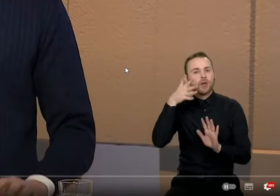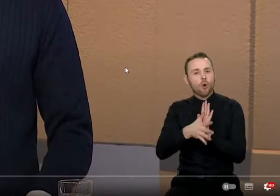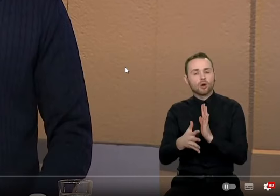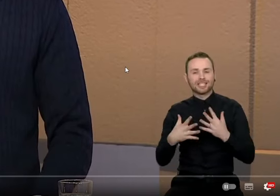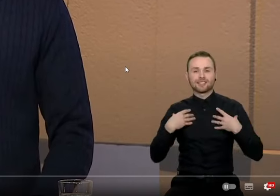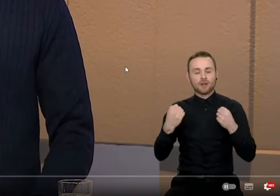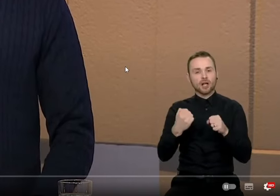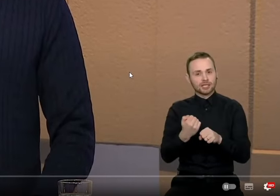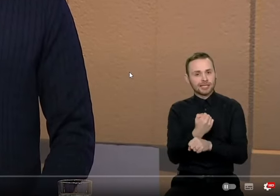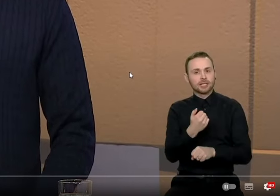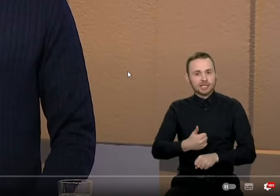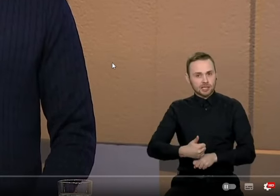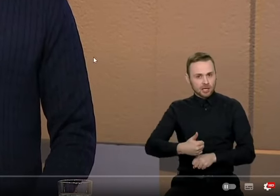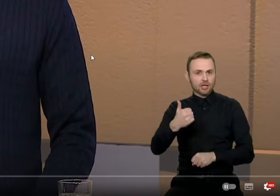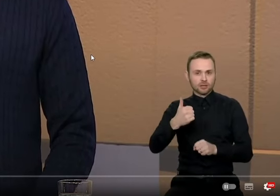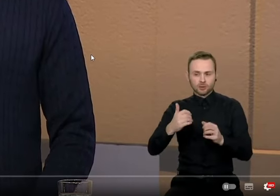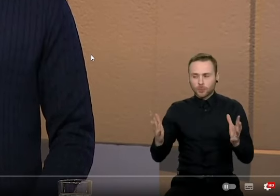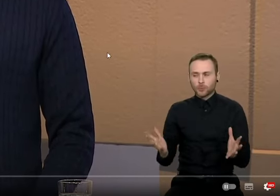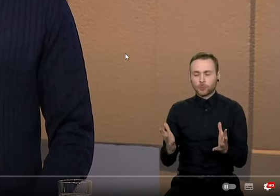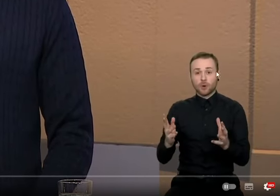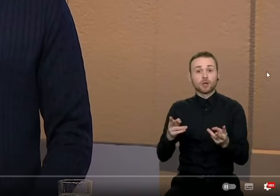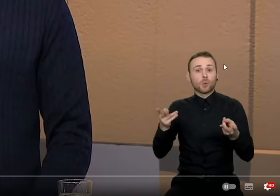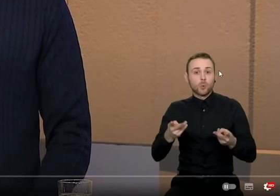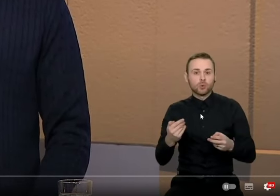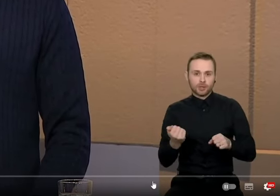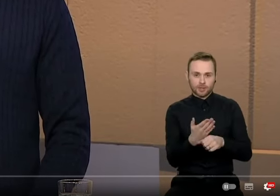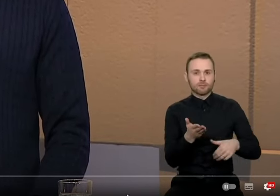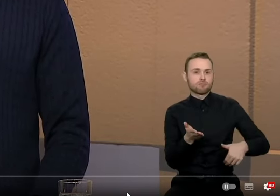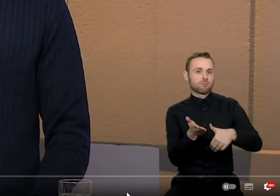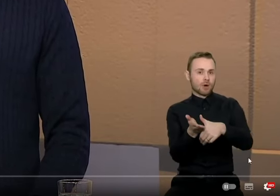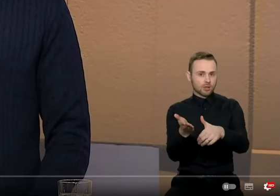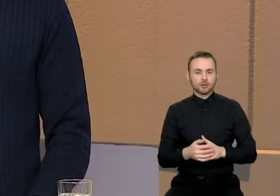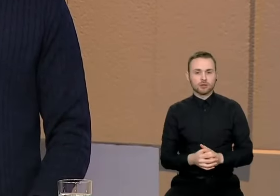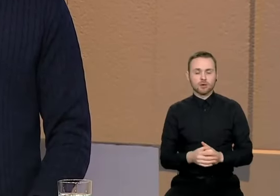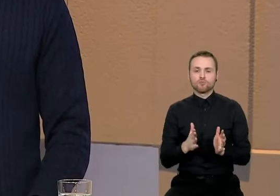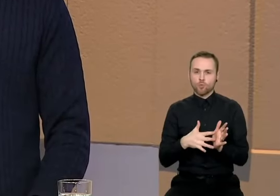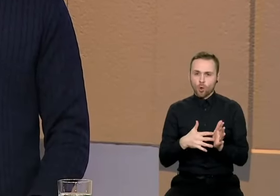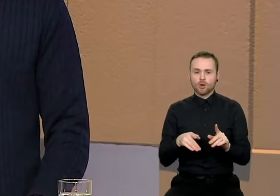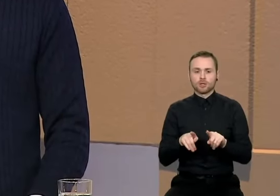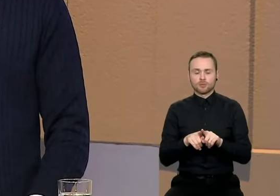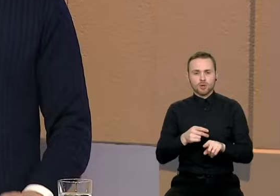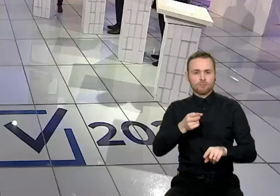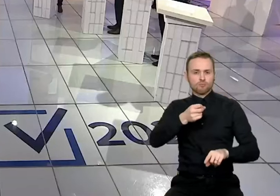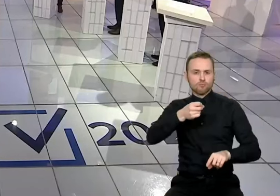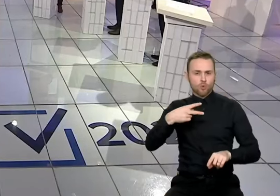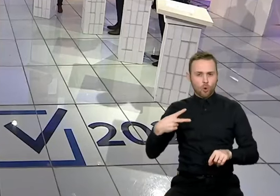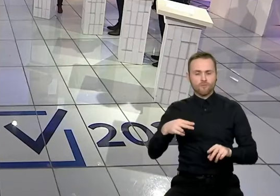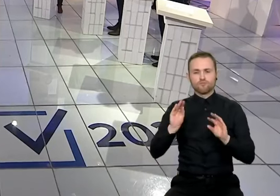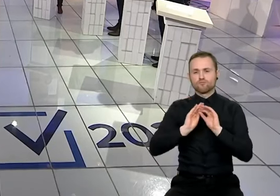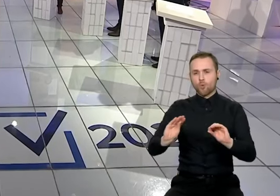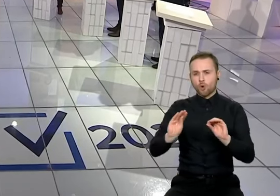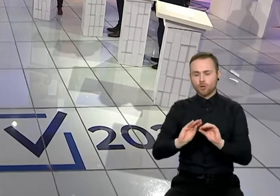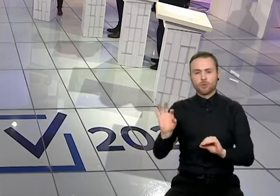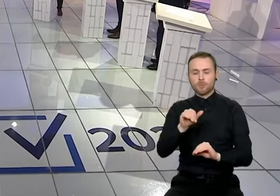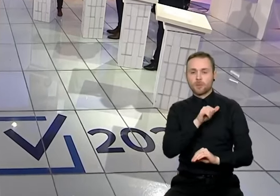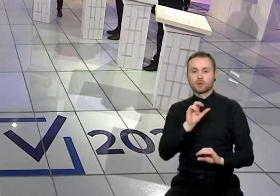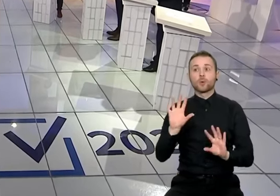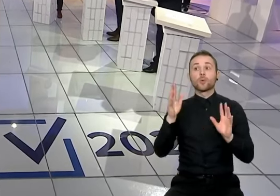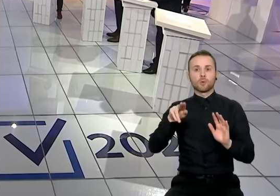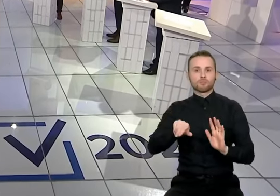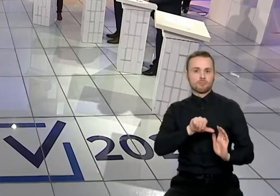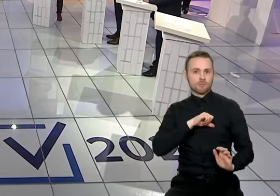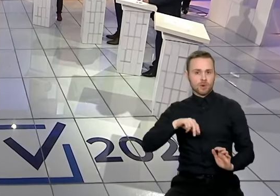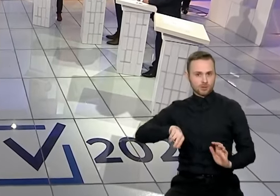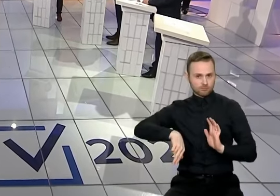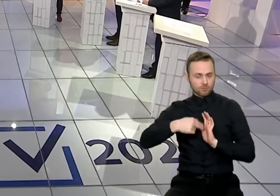žmonėms pagalbą, kai jos reikia. Taigi turime tęsti profesionalius mokymus, kaip atpažinti saviždybės riziko ženkų su